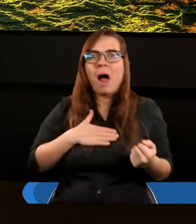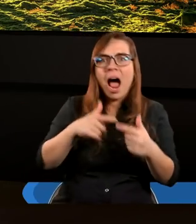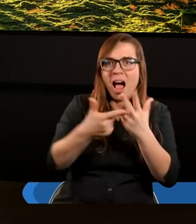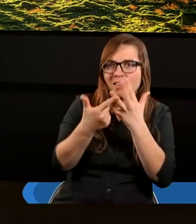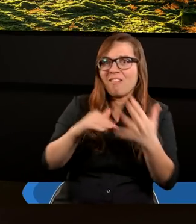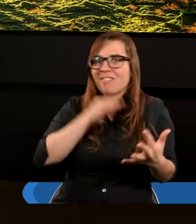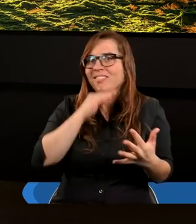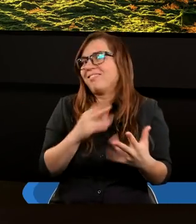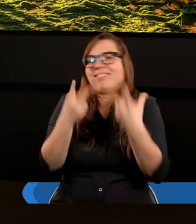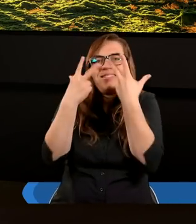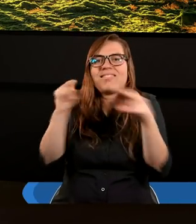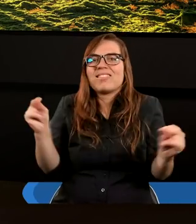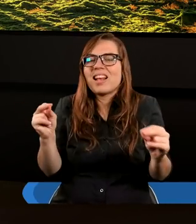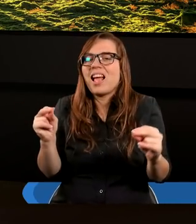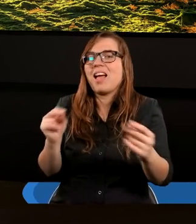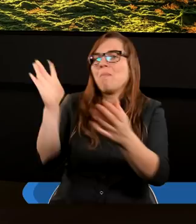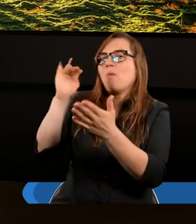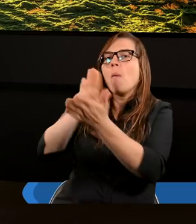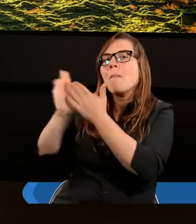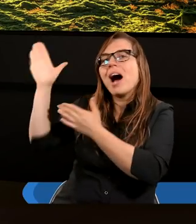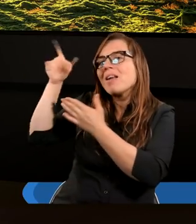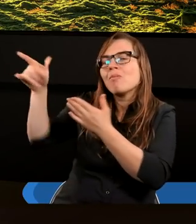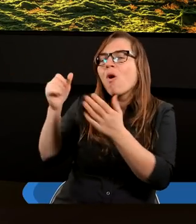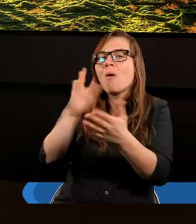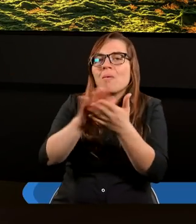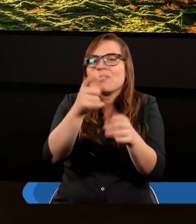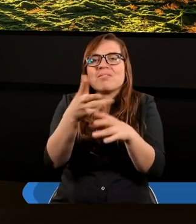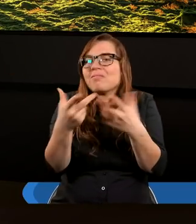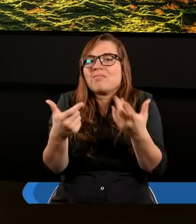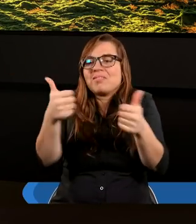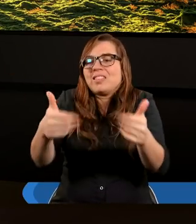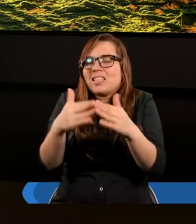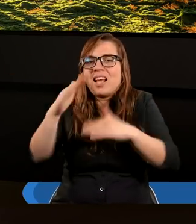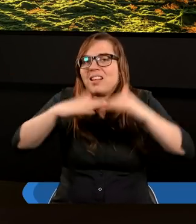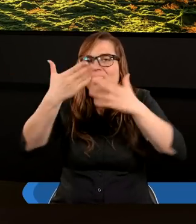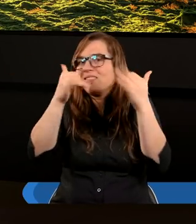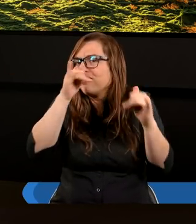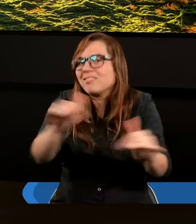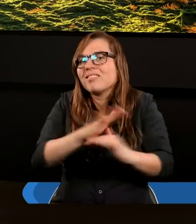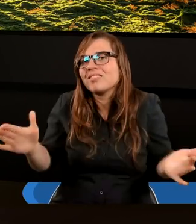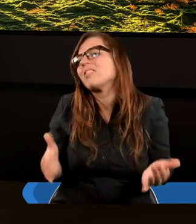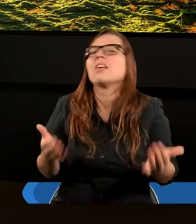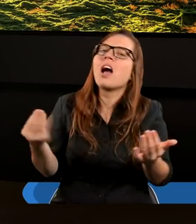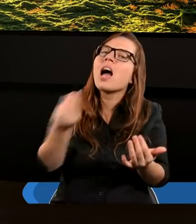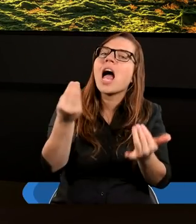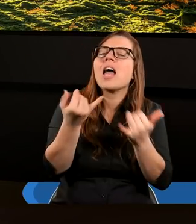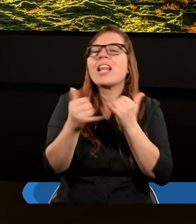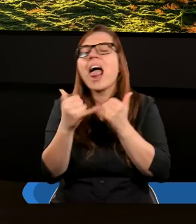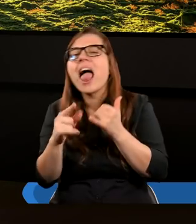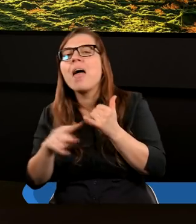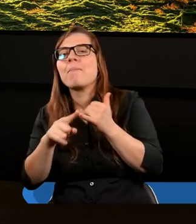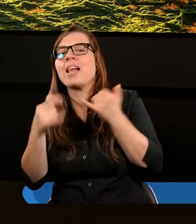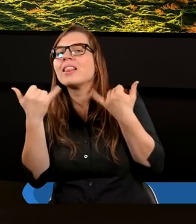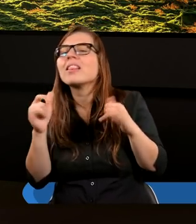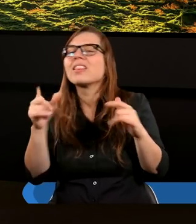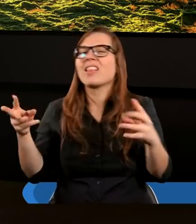kamienia węgielnego dom po prostu nie będzie stał. Ale jakie tam elementy jeszcze mamy? Mamy